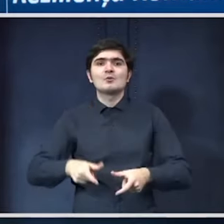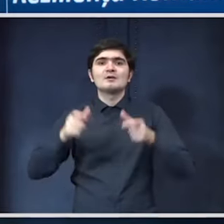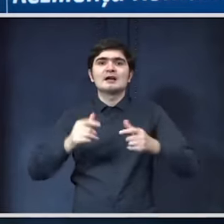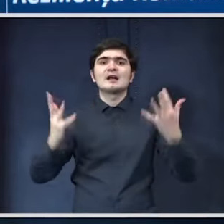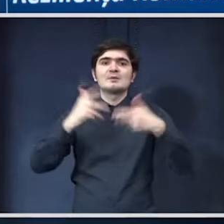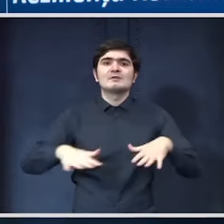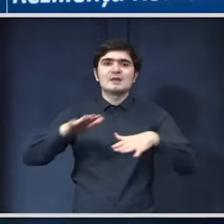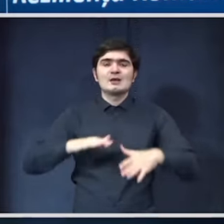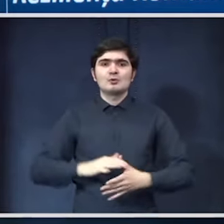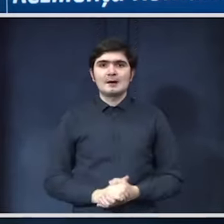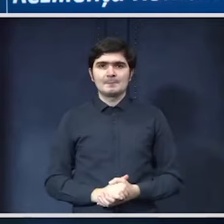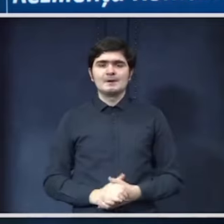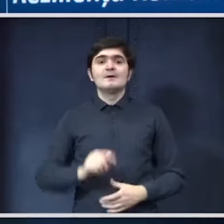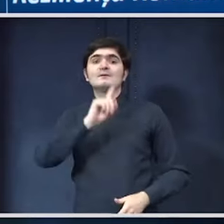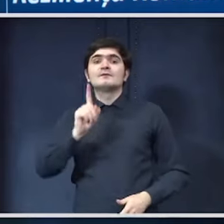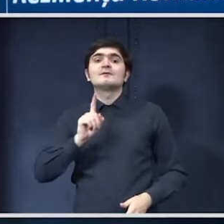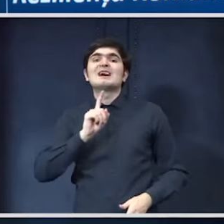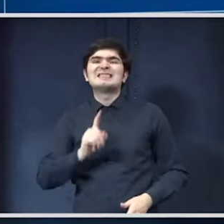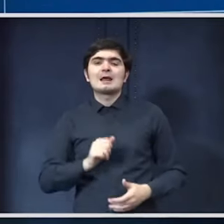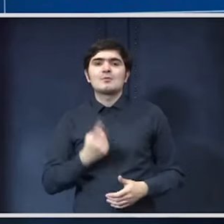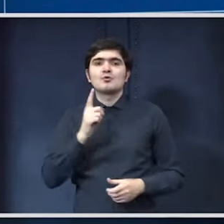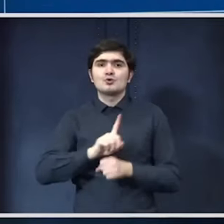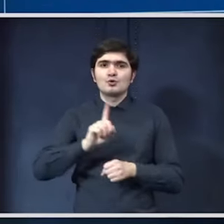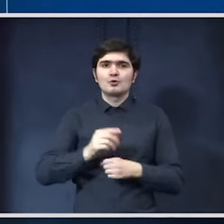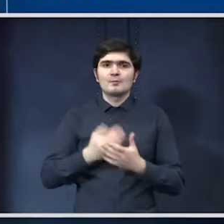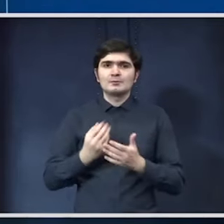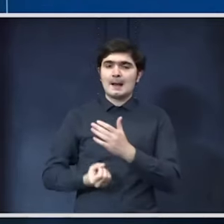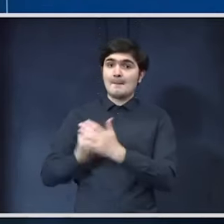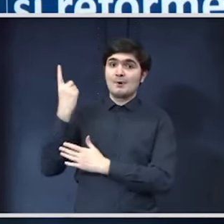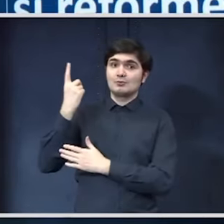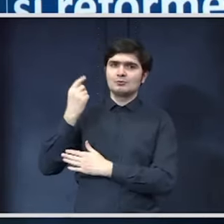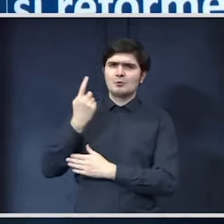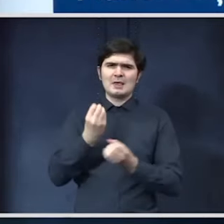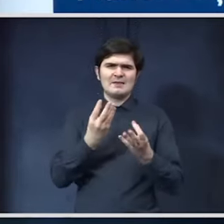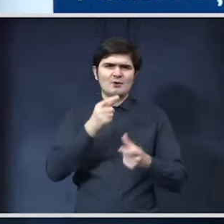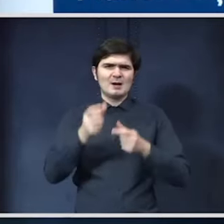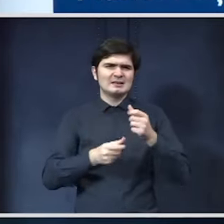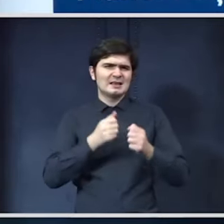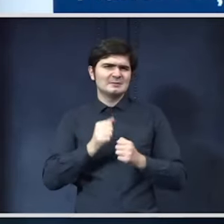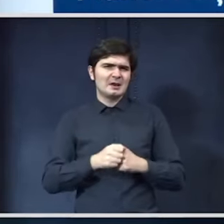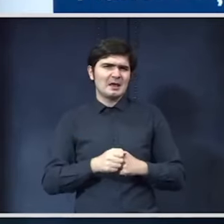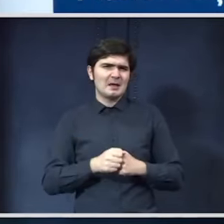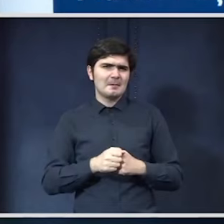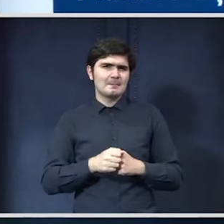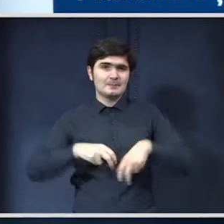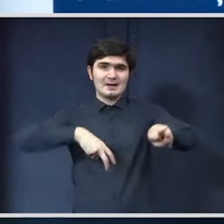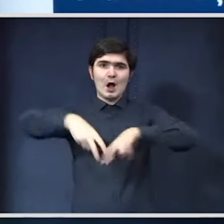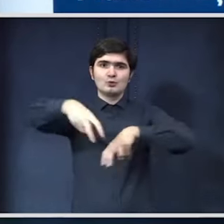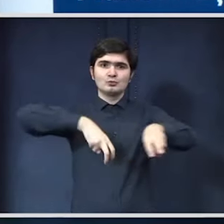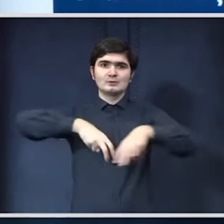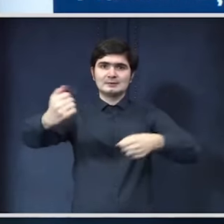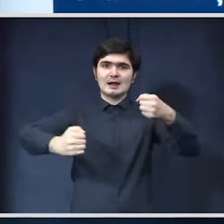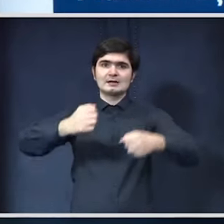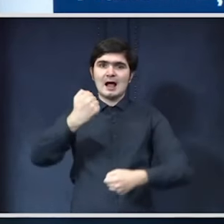Senia Croitoru Antena 3 aș vrea să vă rog să lămurim un aspect pentru că a apărut în spațiul public acea informație conform că ea cărea pe autostrada